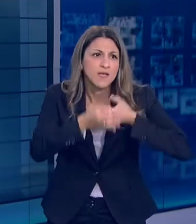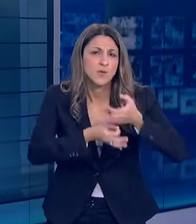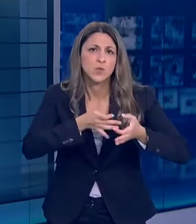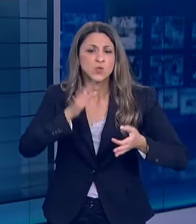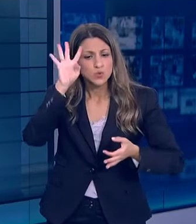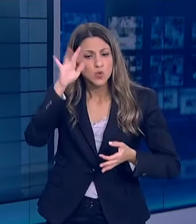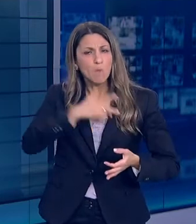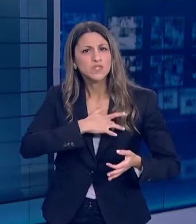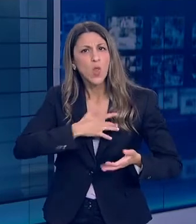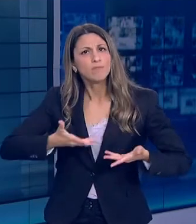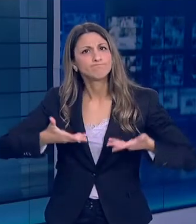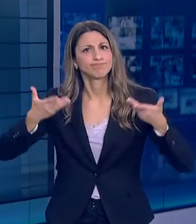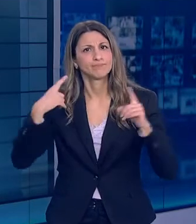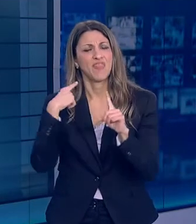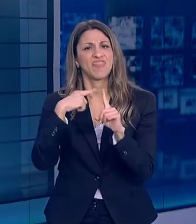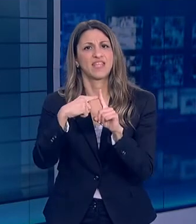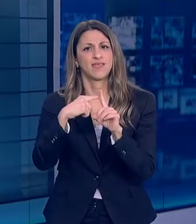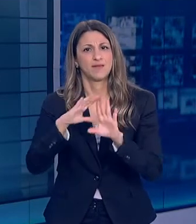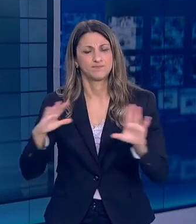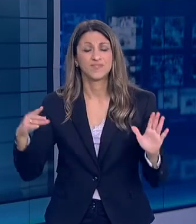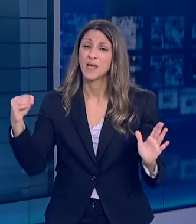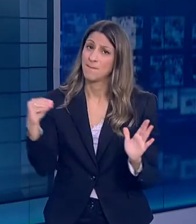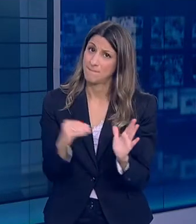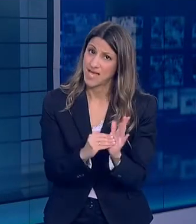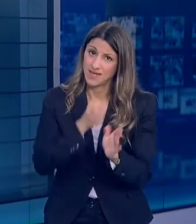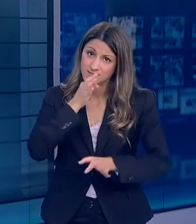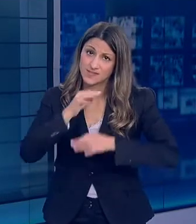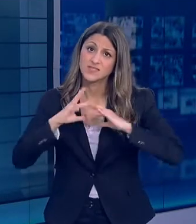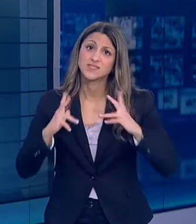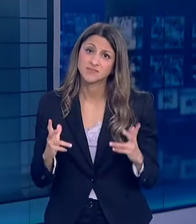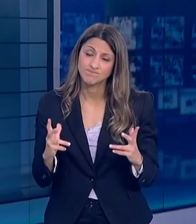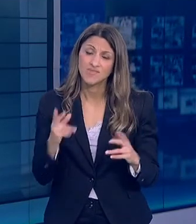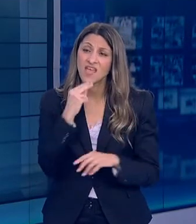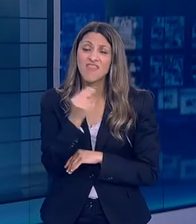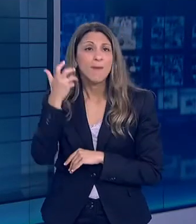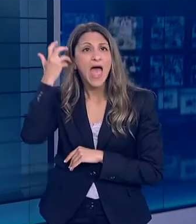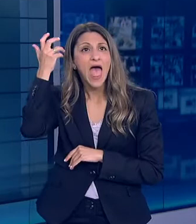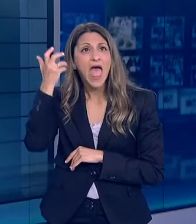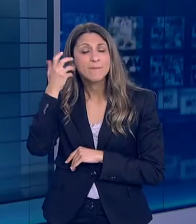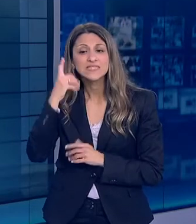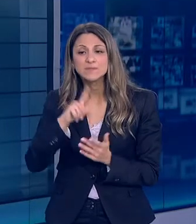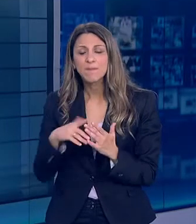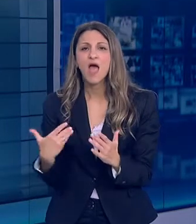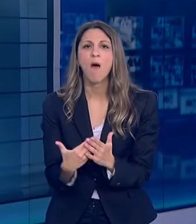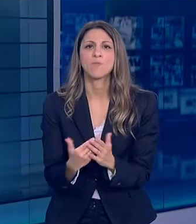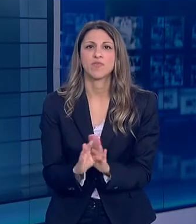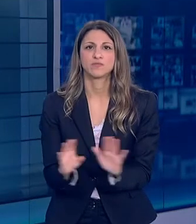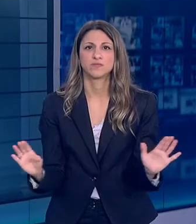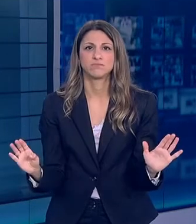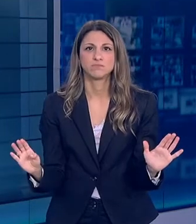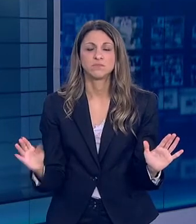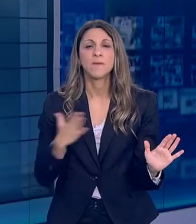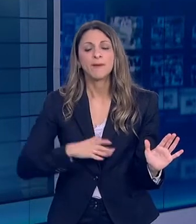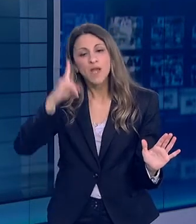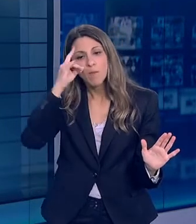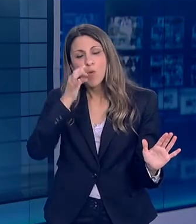Επανάλαβα πολλές φορές σε αυτό που είναι το μοναδικό δεδομένο στην επιστήμη η αβεβαιότητα η εντιμότητα του να πει κανείς